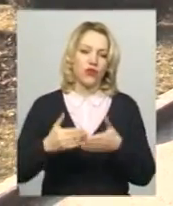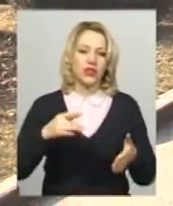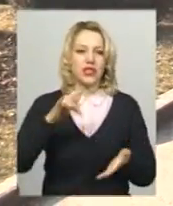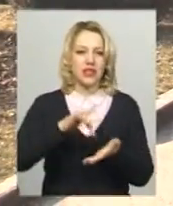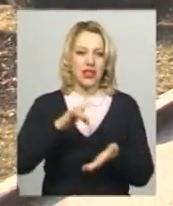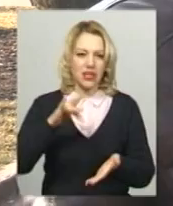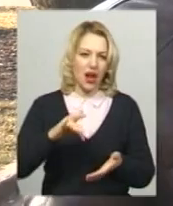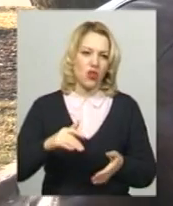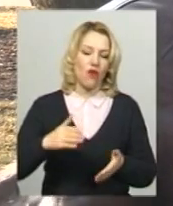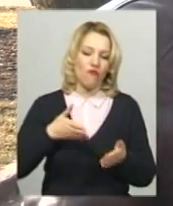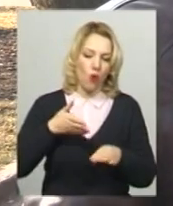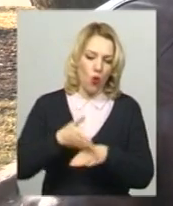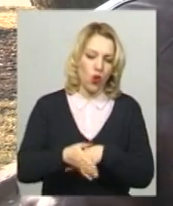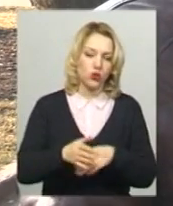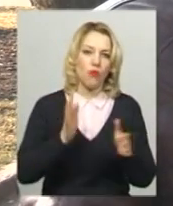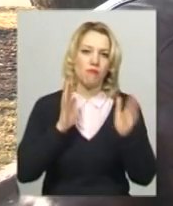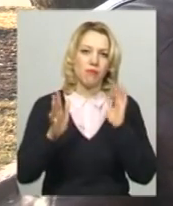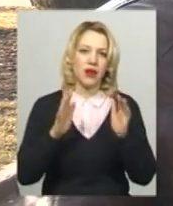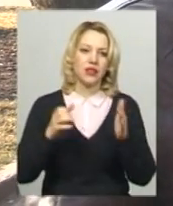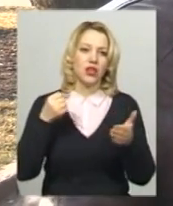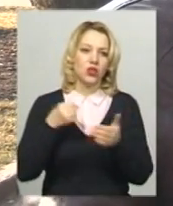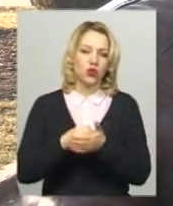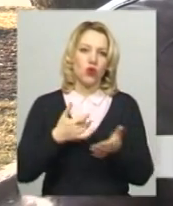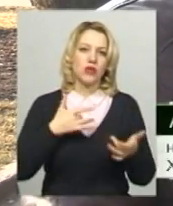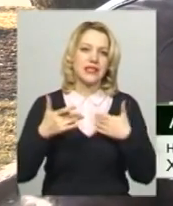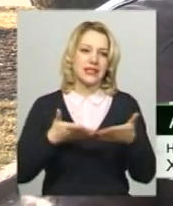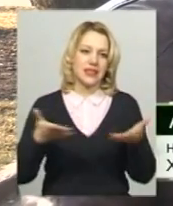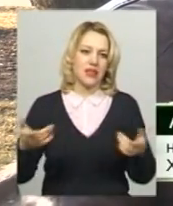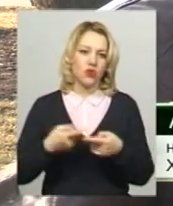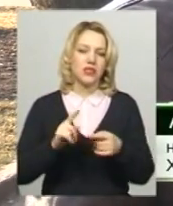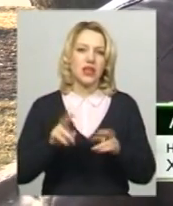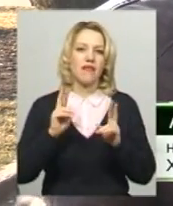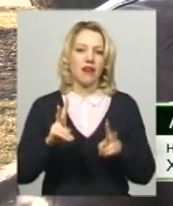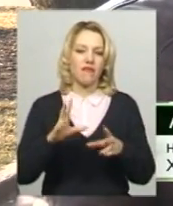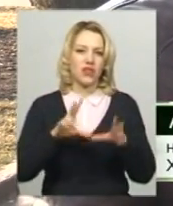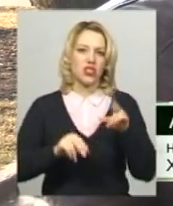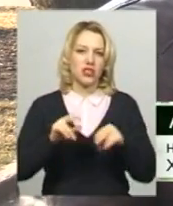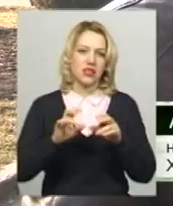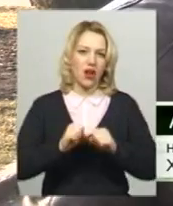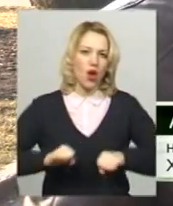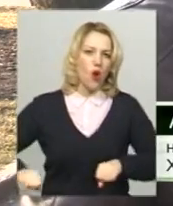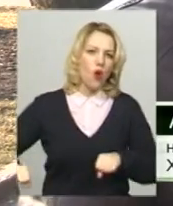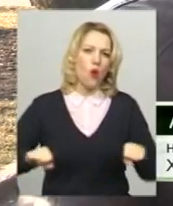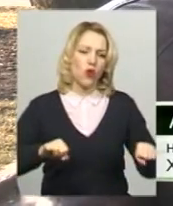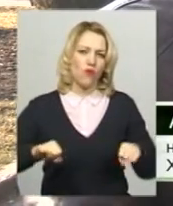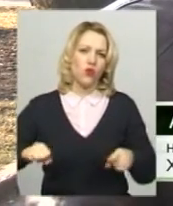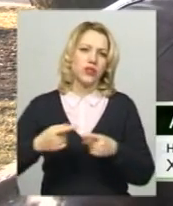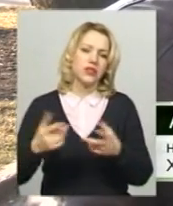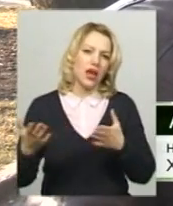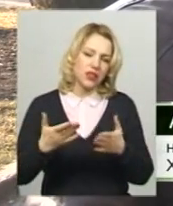до головної сцени. Кривий танець – це такий фольклорний, скажімо, хоровод, який водили наші предки.